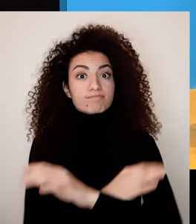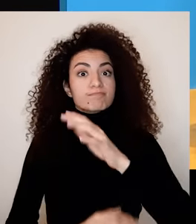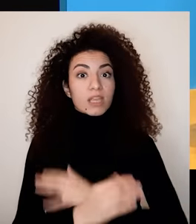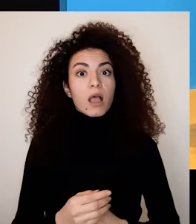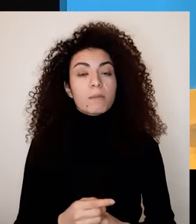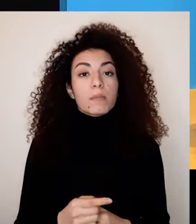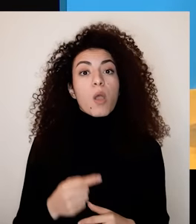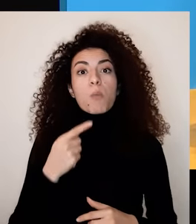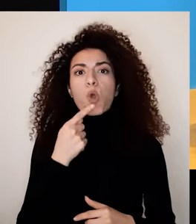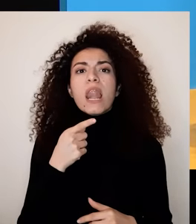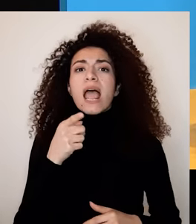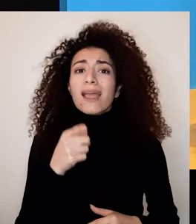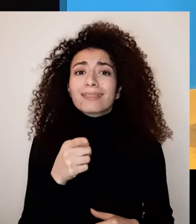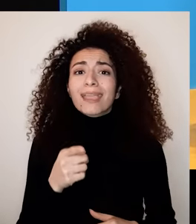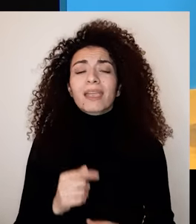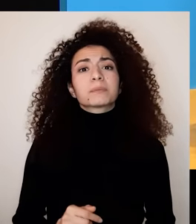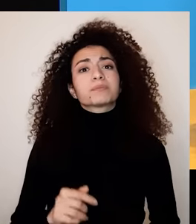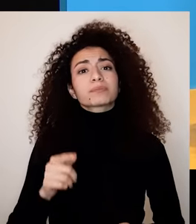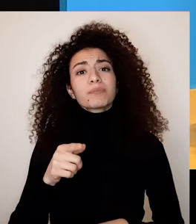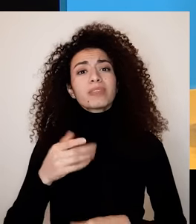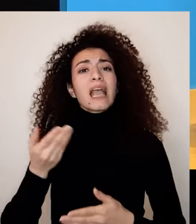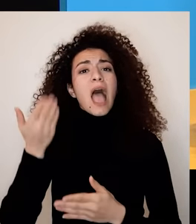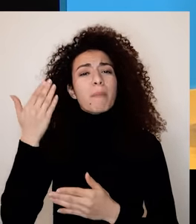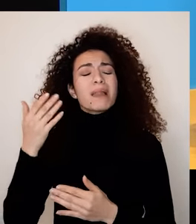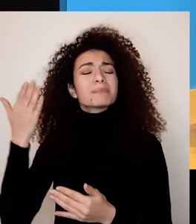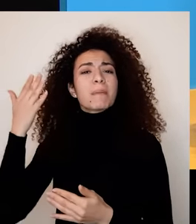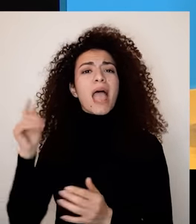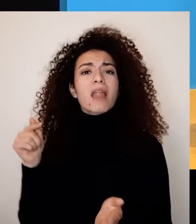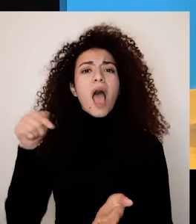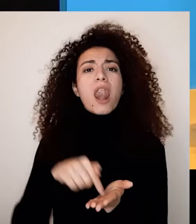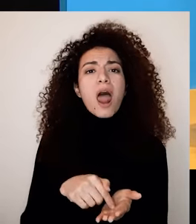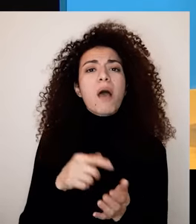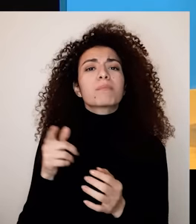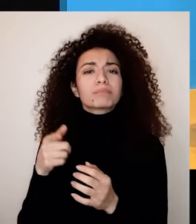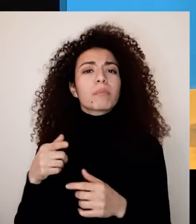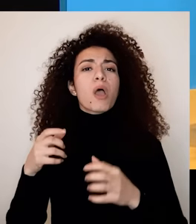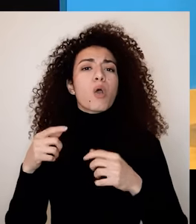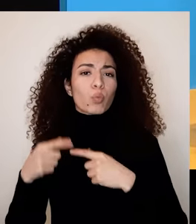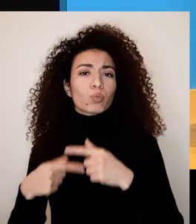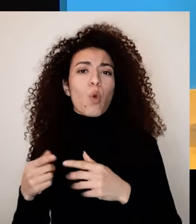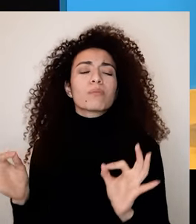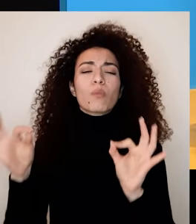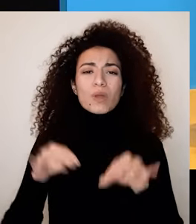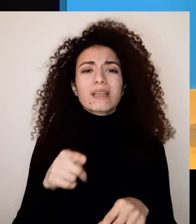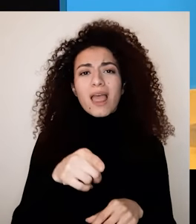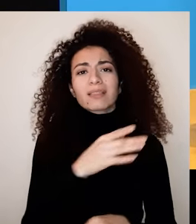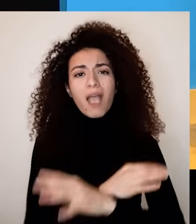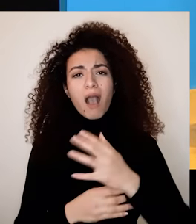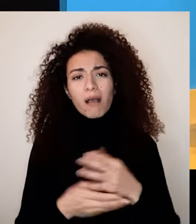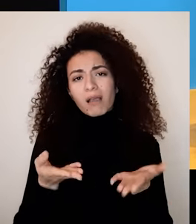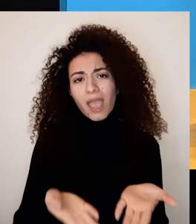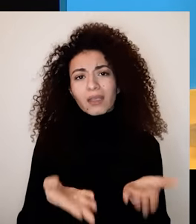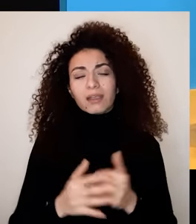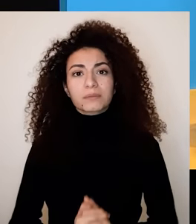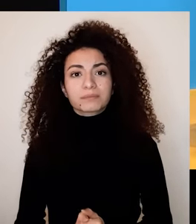ومشاعرها السلبية نجيين عننا وعن تاريخ الشخصي بس وهيك مقاربة تنكر البعد الهيكلي والاجتماعي للقمع